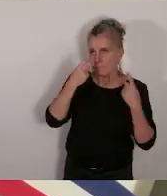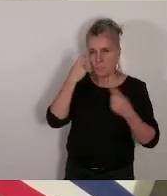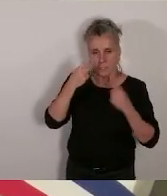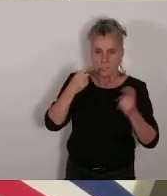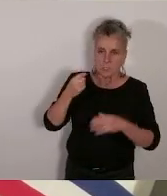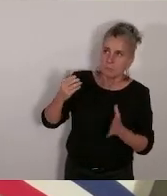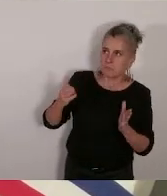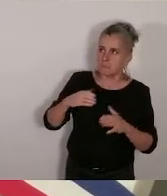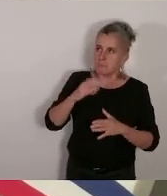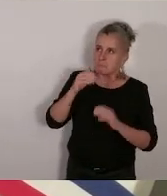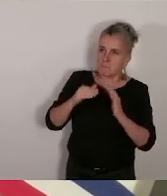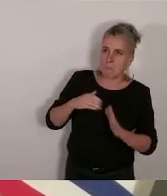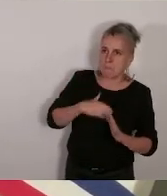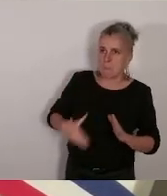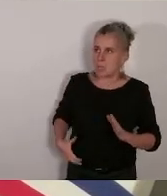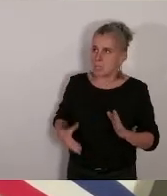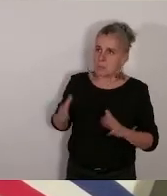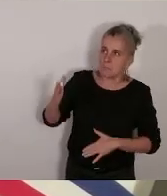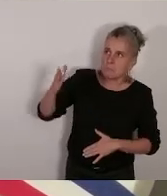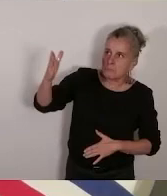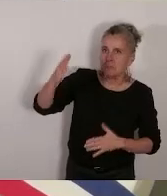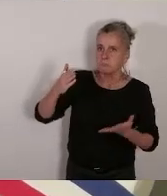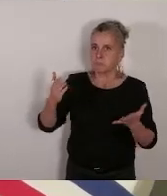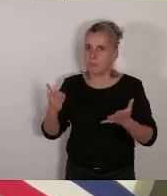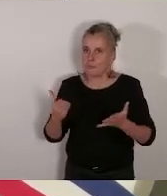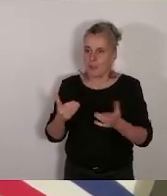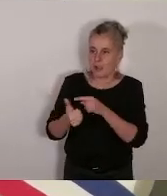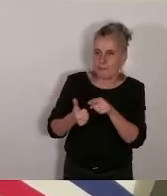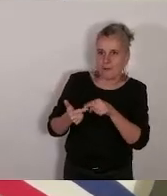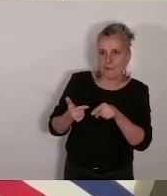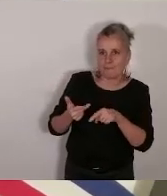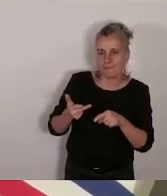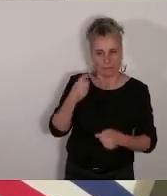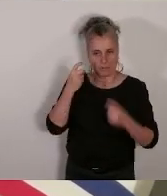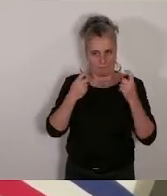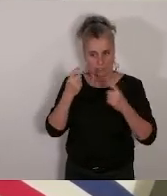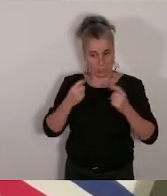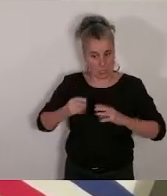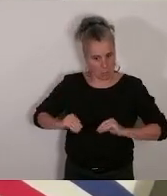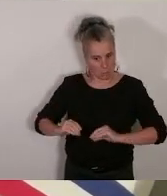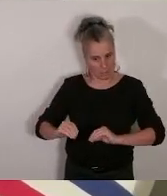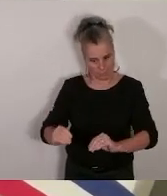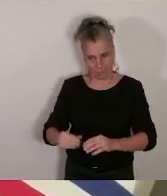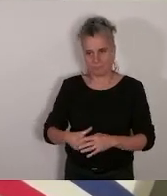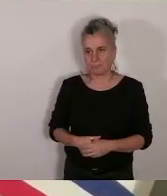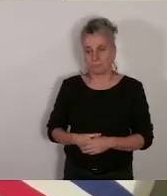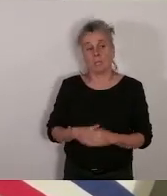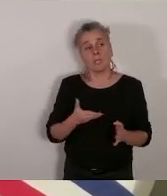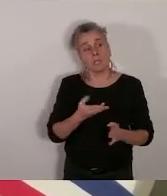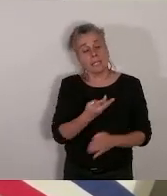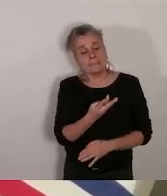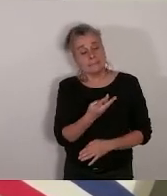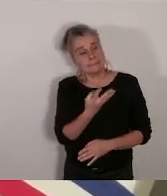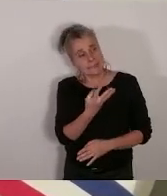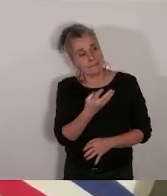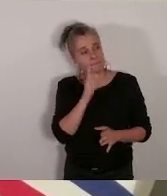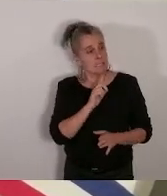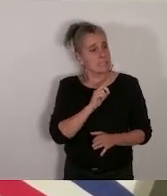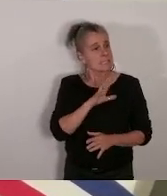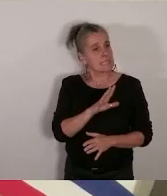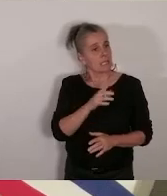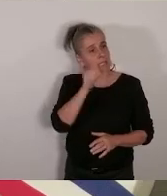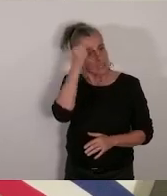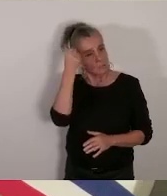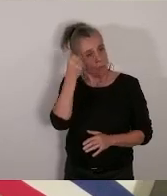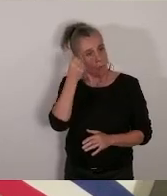bénéfice de tous. Dans le premier secteur, cinq filles et cinq garçons des écoles Périn, Sainte-Trinité,